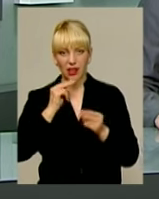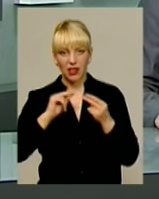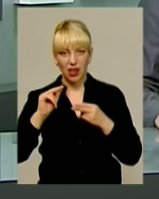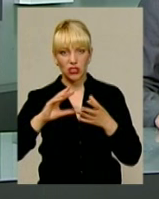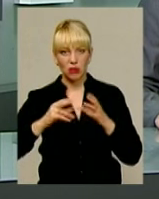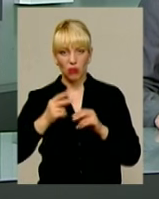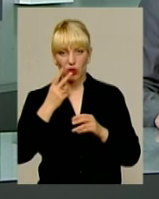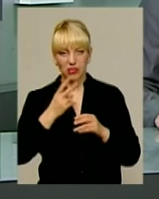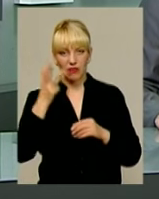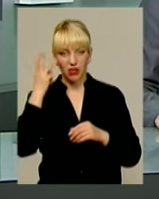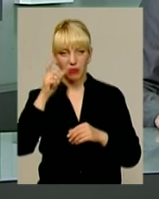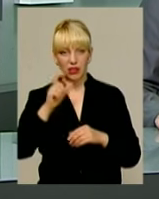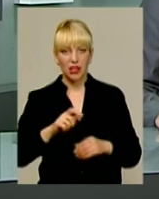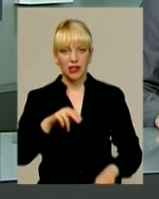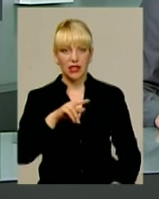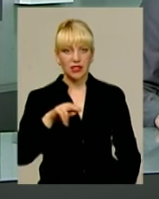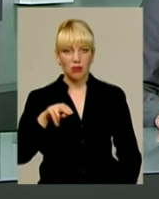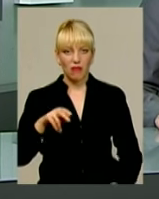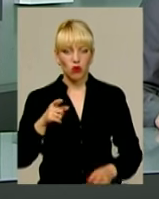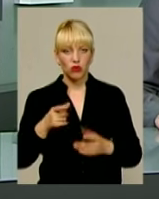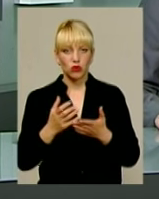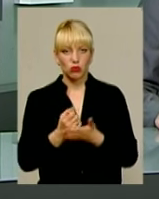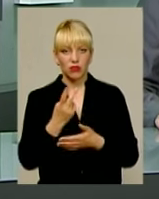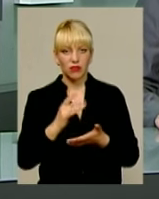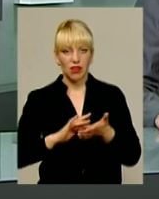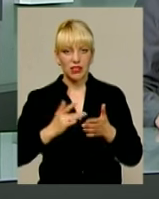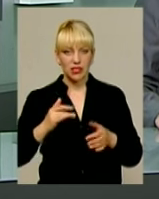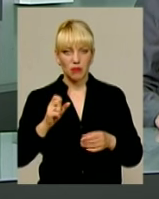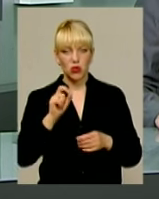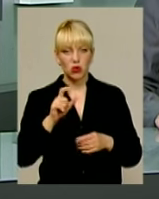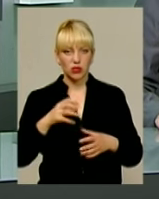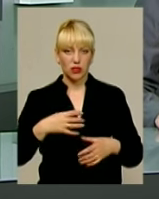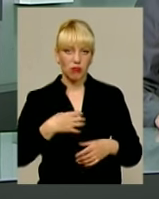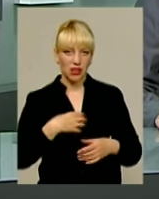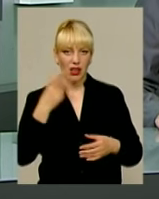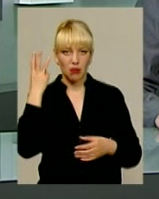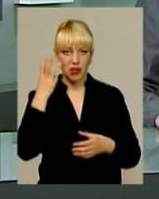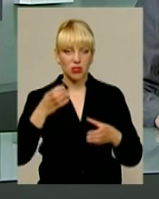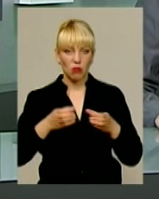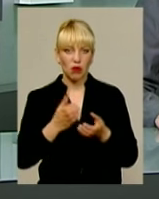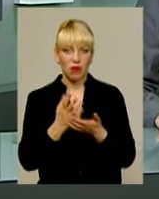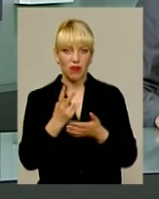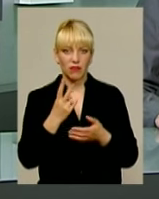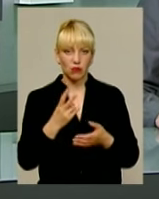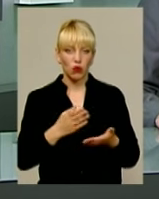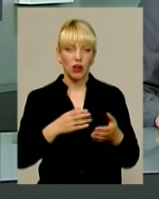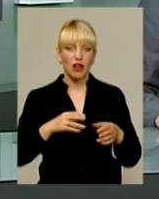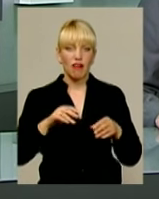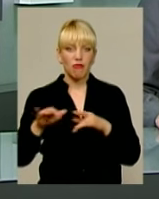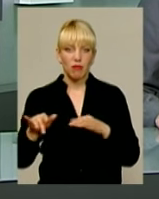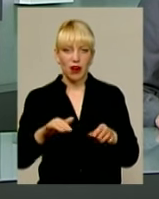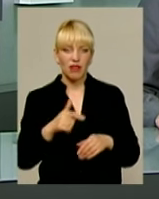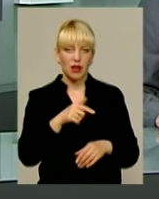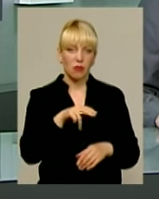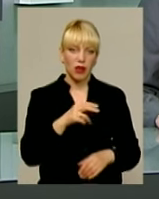показав хмельничанин Денис Баблюк. Він здобув два срібла. Золоті медалі хмельницька команда має в двох вправах – ГП-11